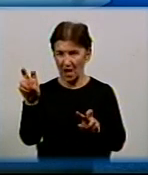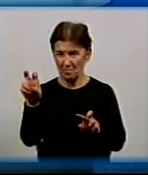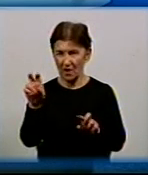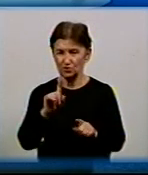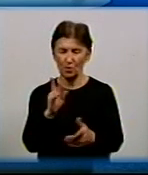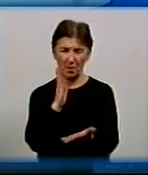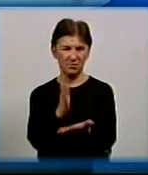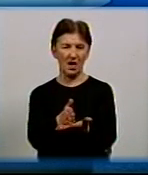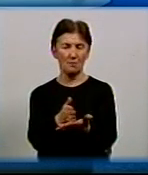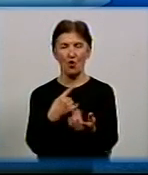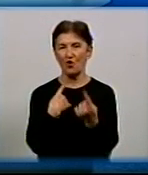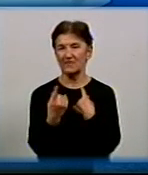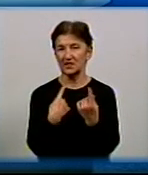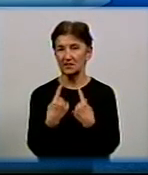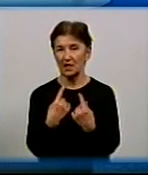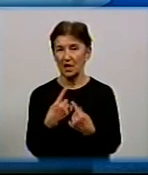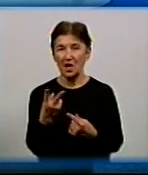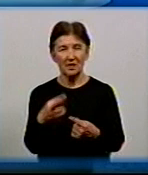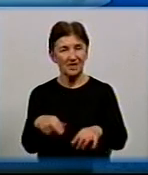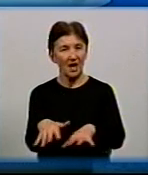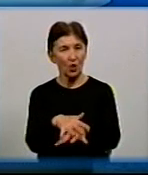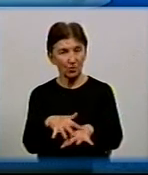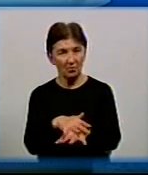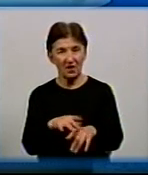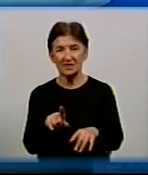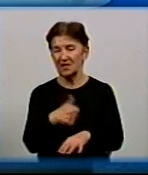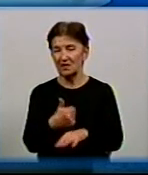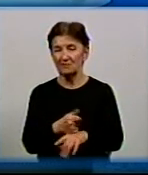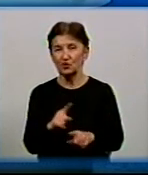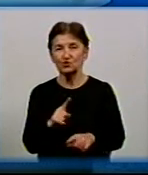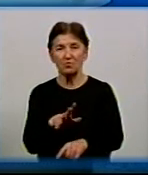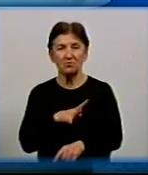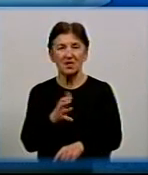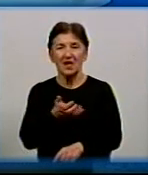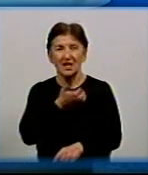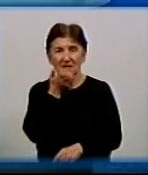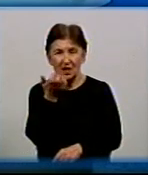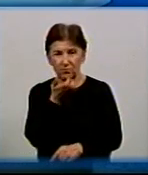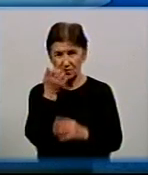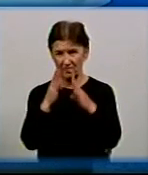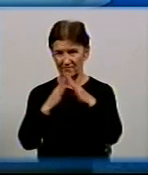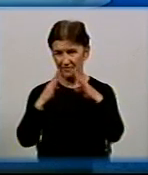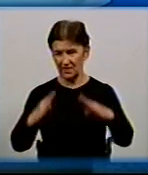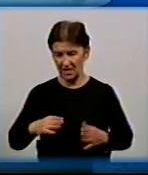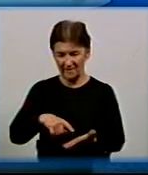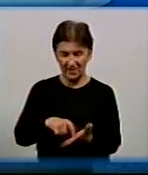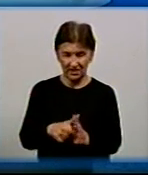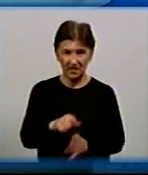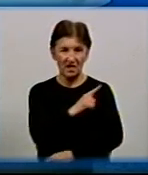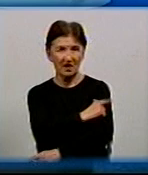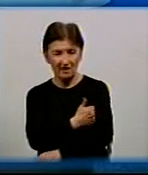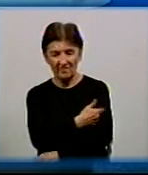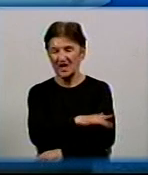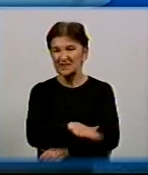говорити, але для громади потрібно, щоб тепло було в квартирі, бюджетним установам, зрозуміло, в лікарнях, і в